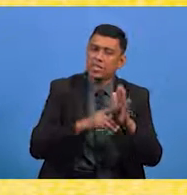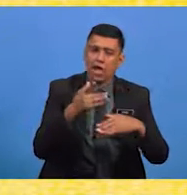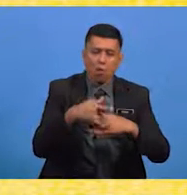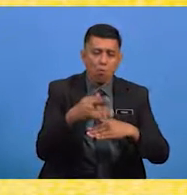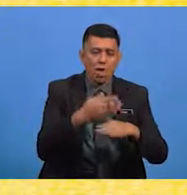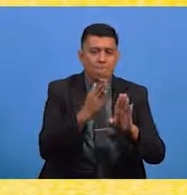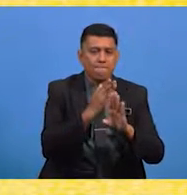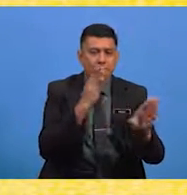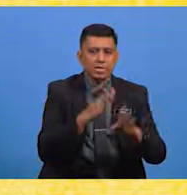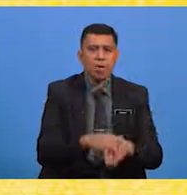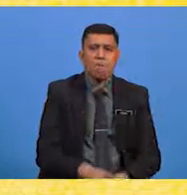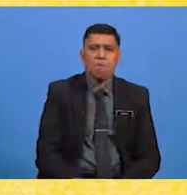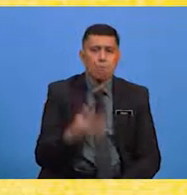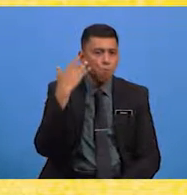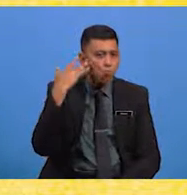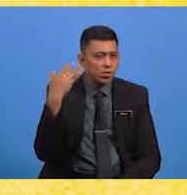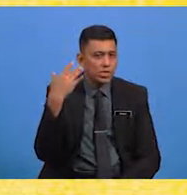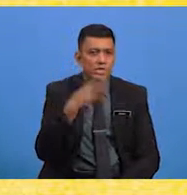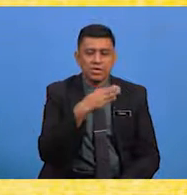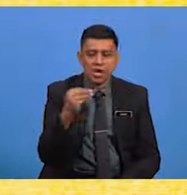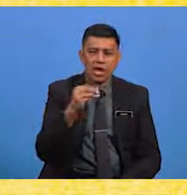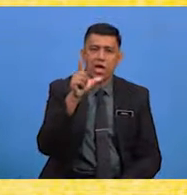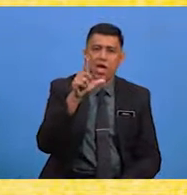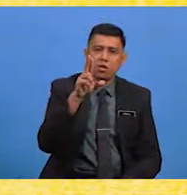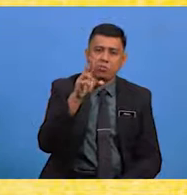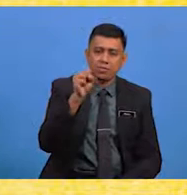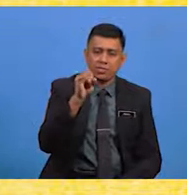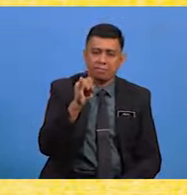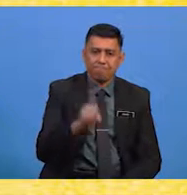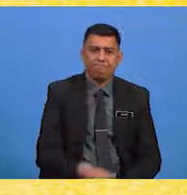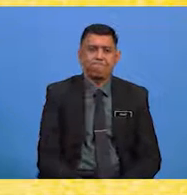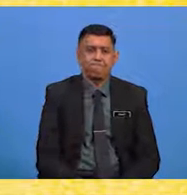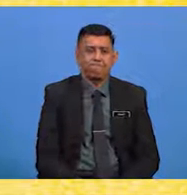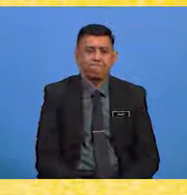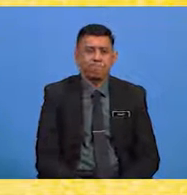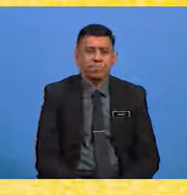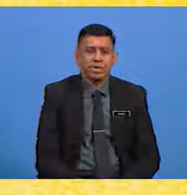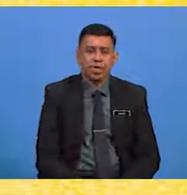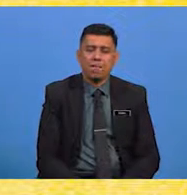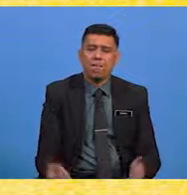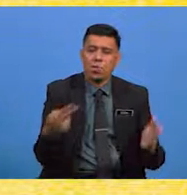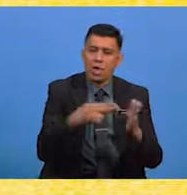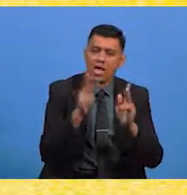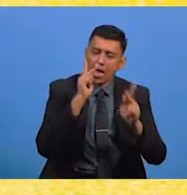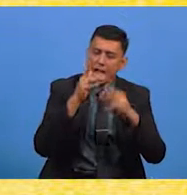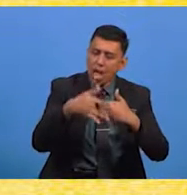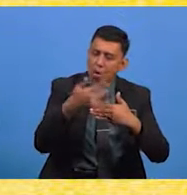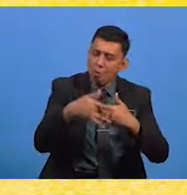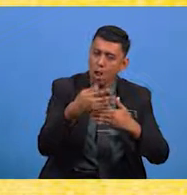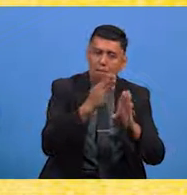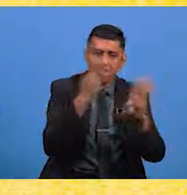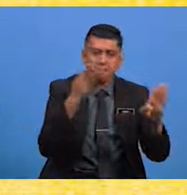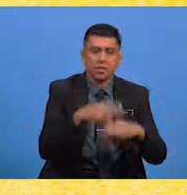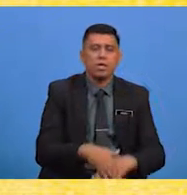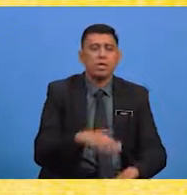perulangan bunyi dan alusi Pertama, perulangan kata di awal baris